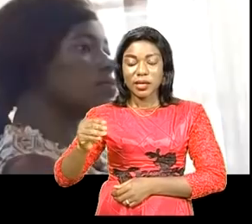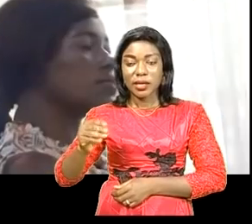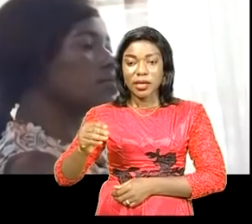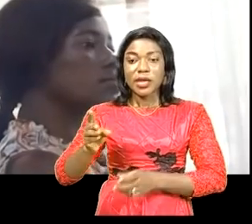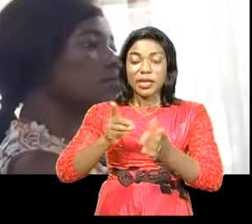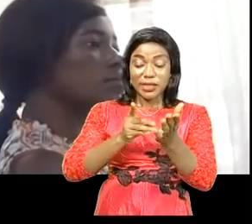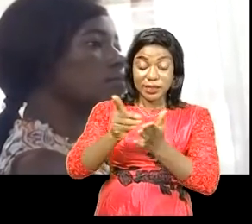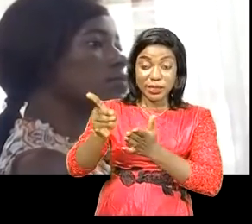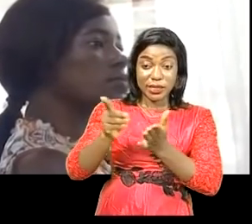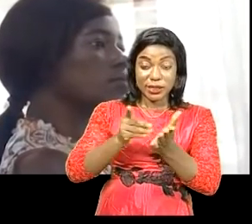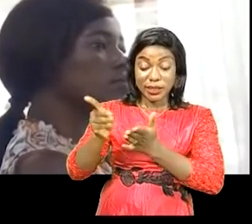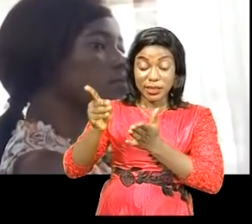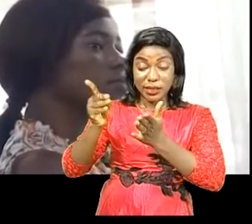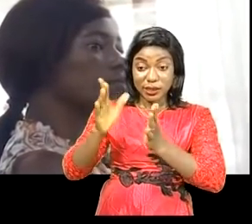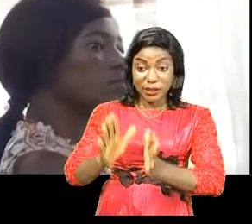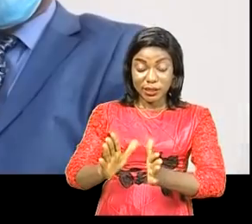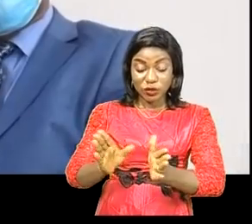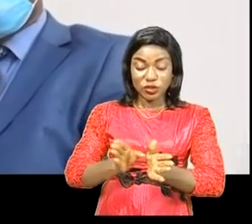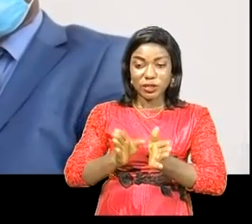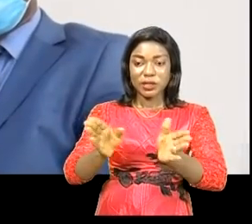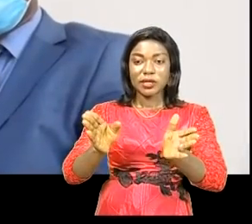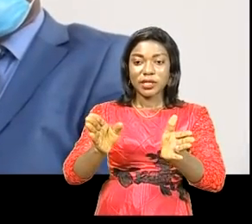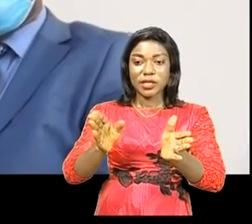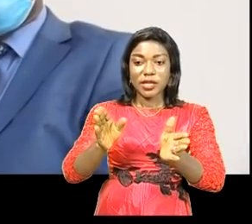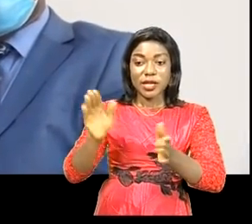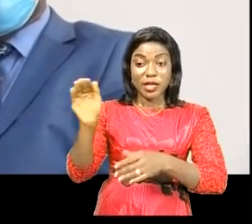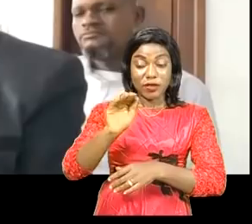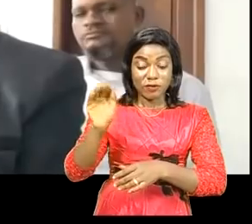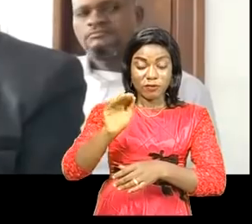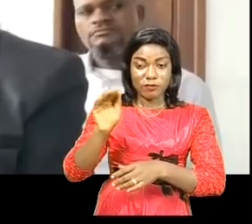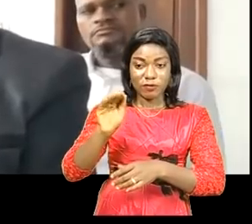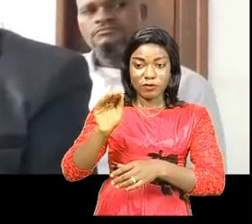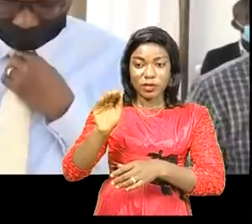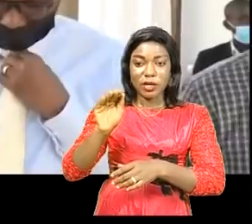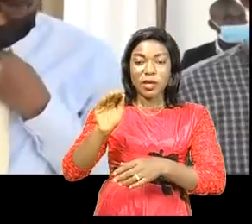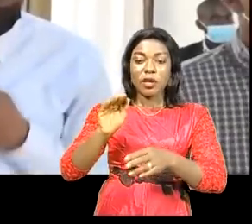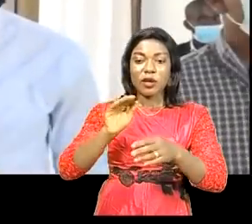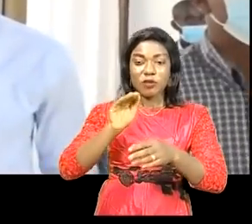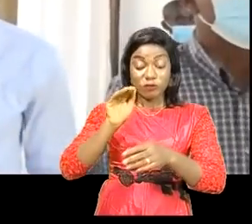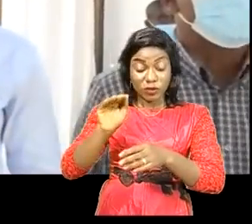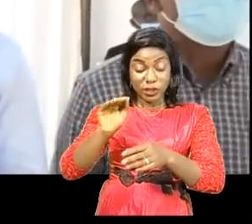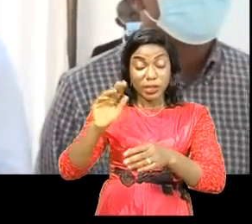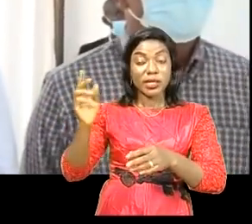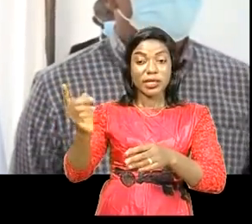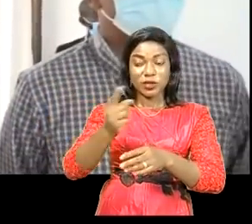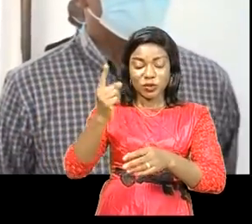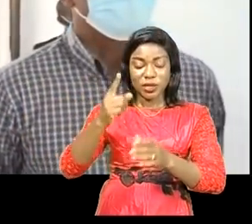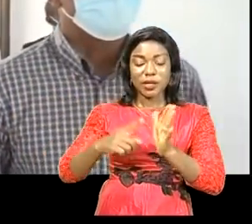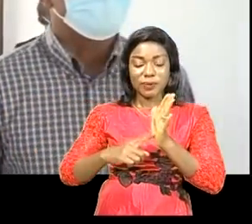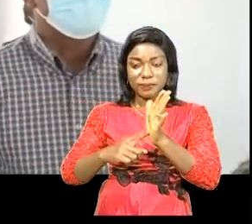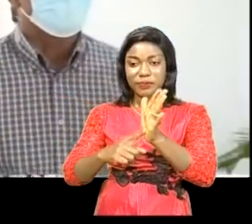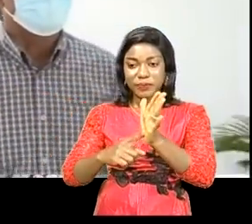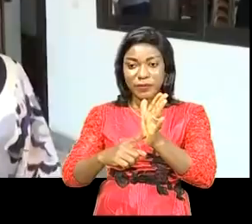directeur général Honoré Moulumba Kalala du Fonds forestier national a à cette occasion présenté ses collaborateurs promis